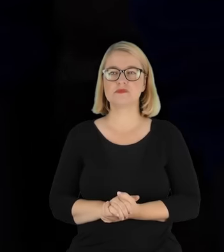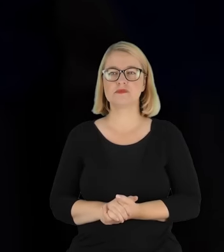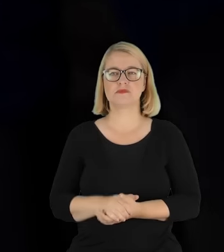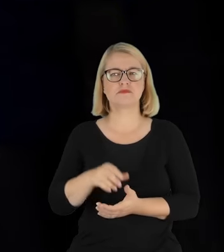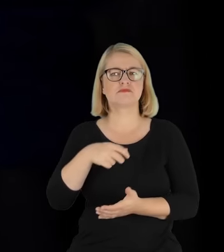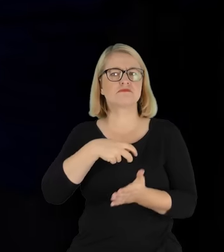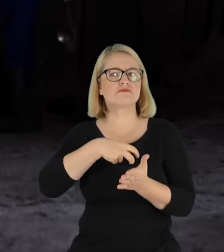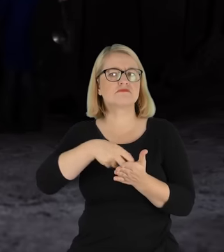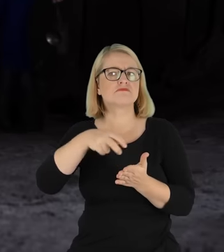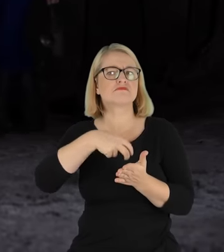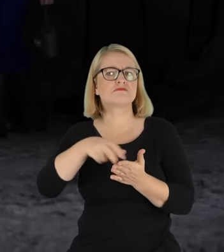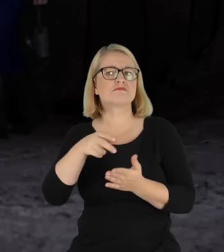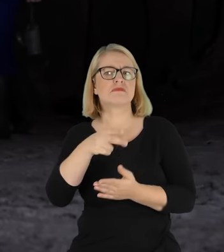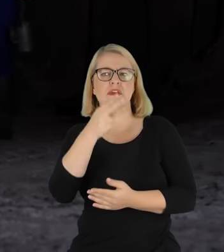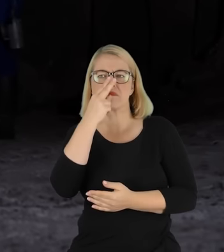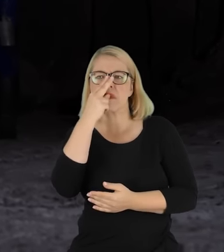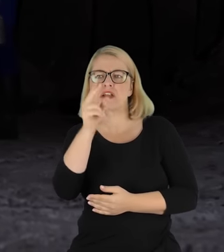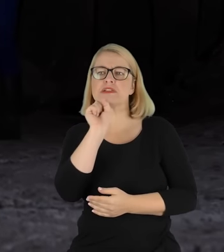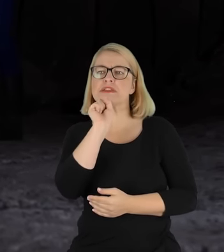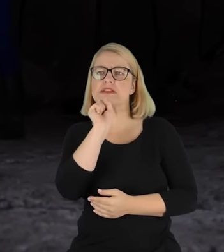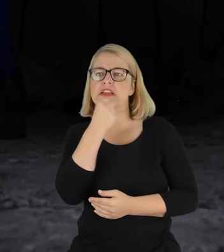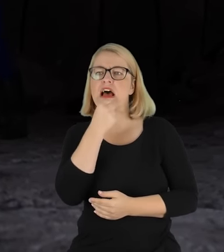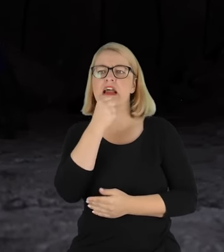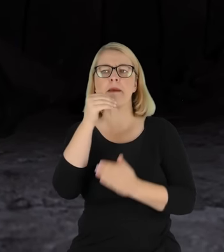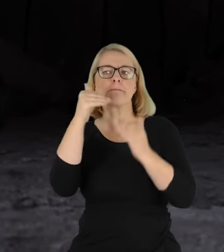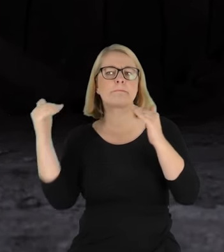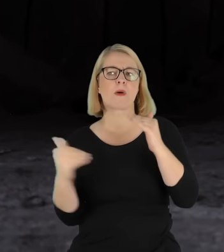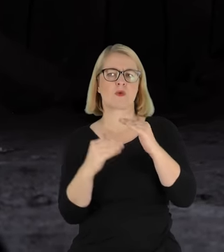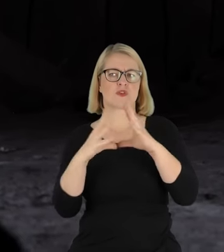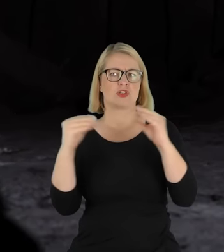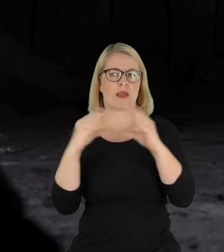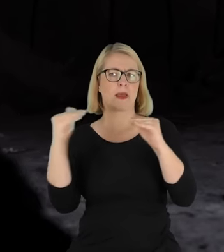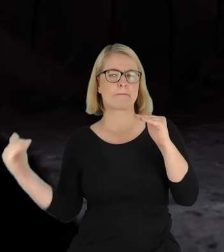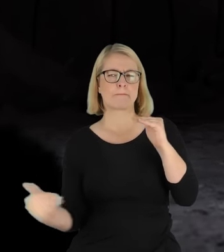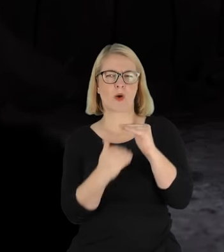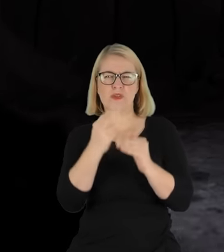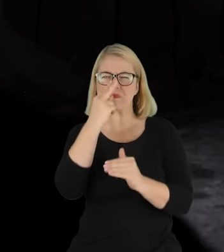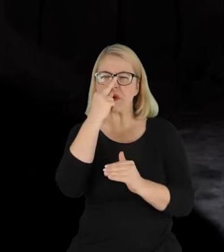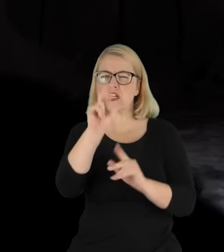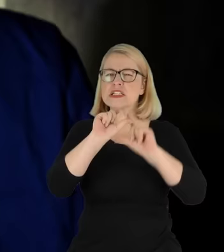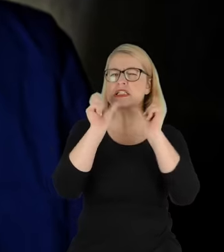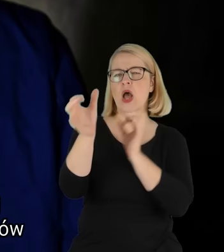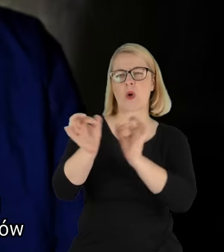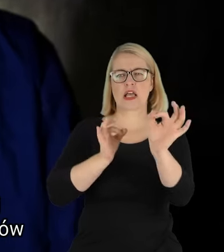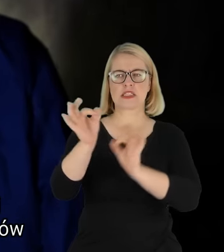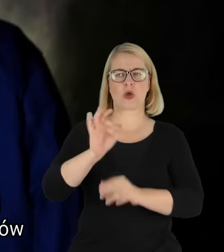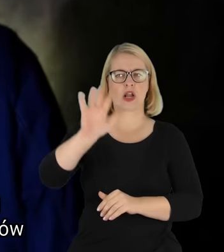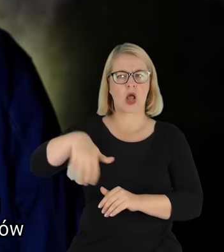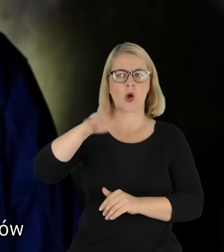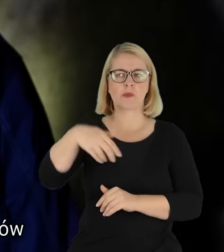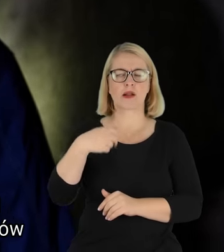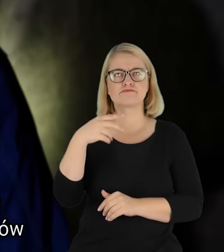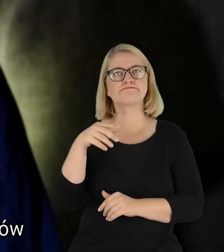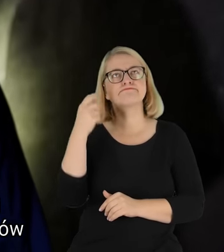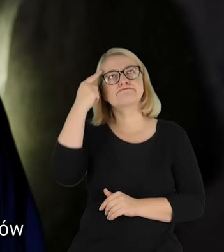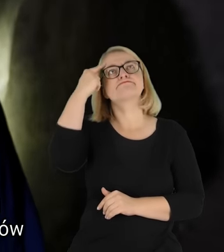opuszczone podziemia, wnikał profesor Długosz myślą i wyobraźnią w całą przeszłość kopalni. Odtwarzał sobie